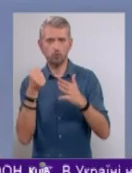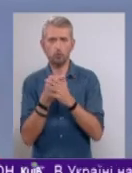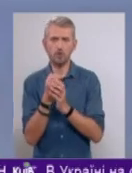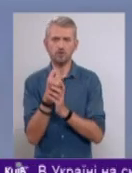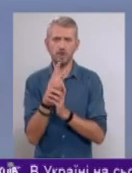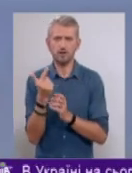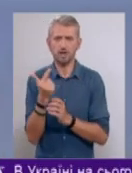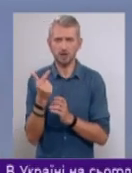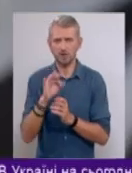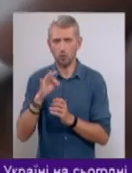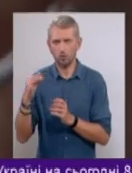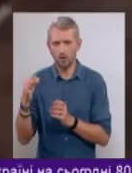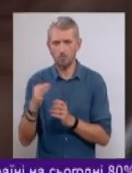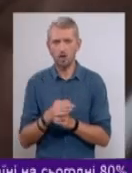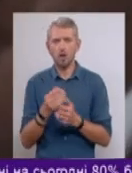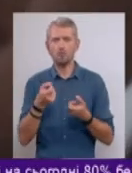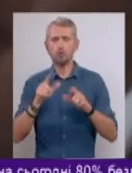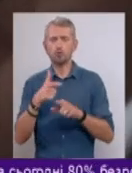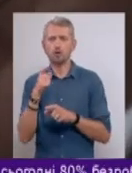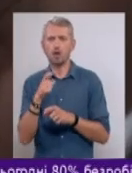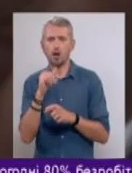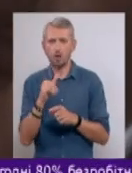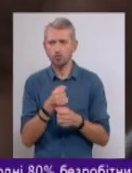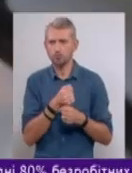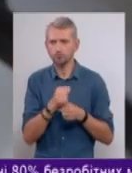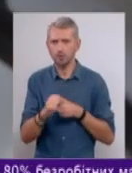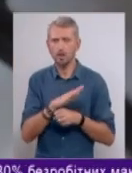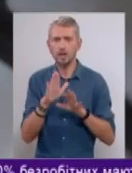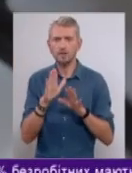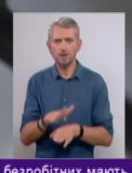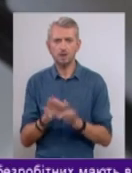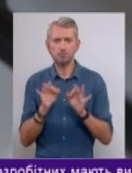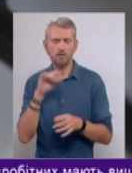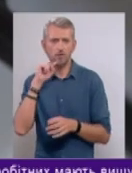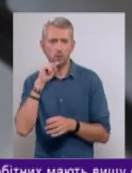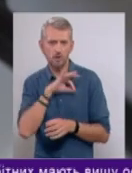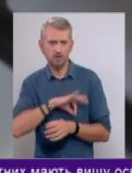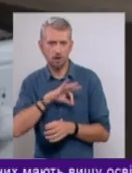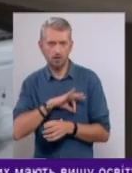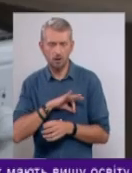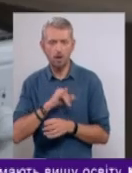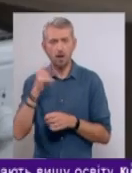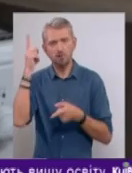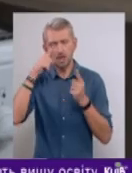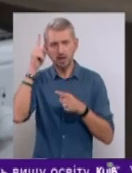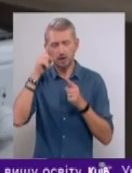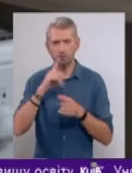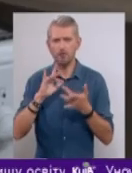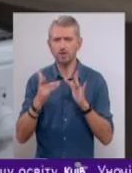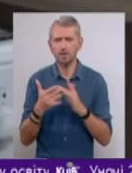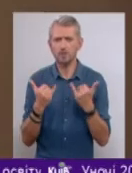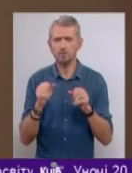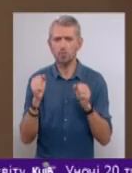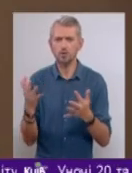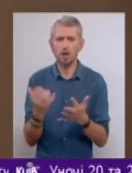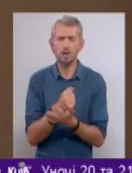гривень з копійками. Подорожчання газу споникає не тільки до раціонального використання ресурсів, а й винахідництва. В інтернеті нині